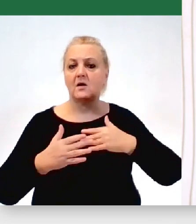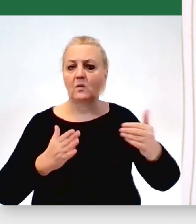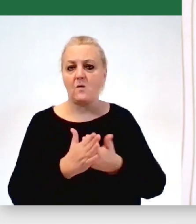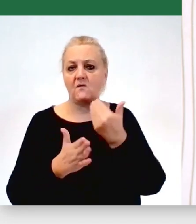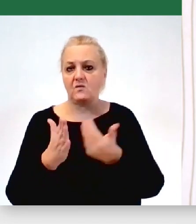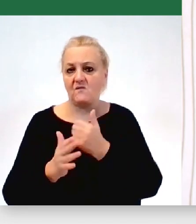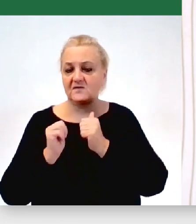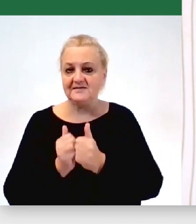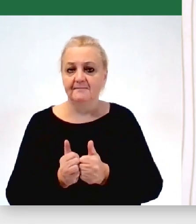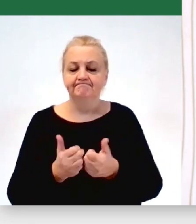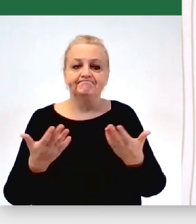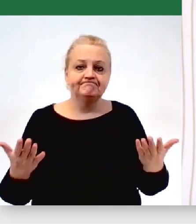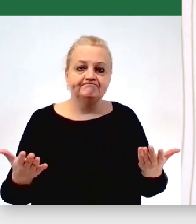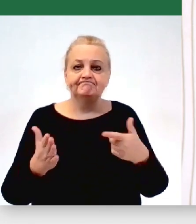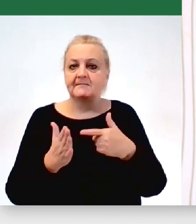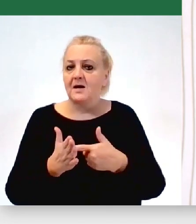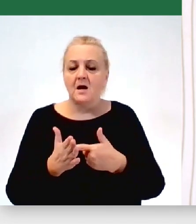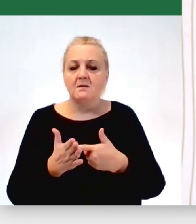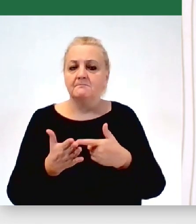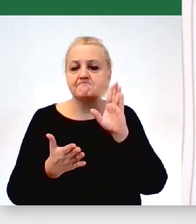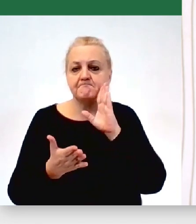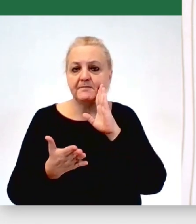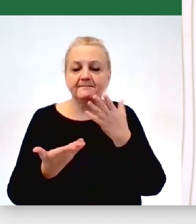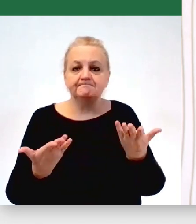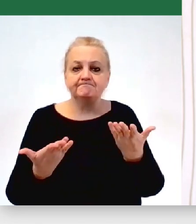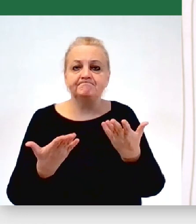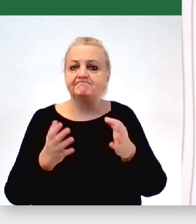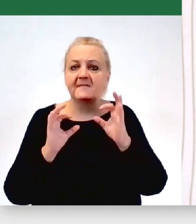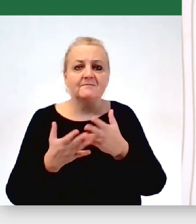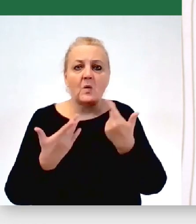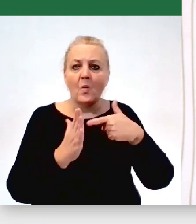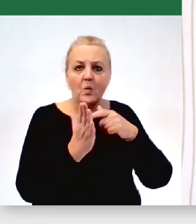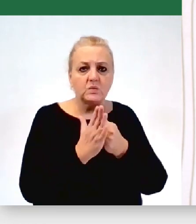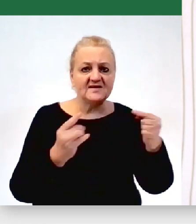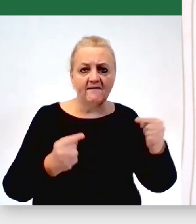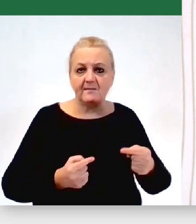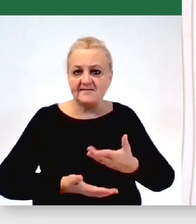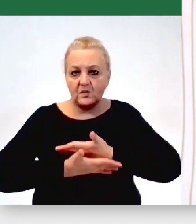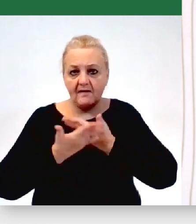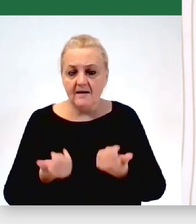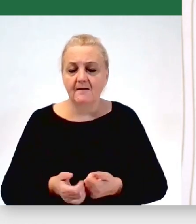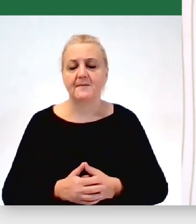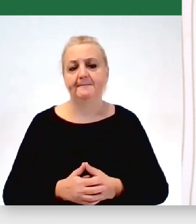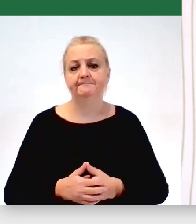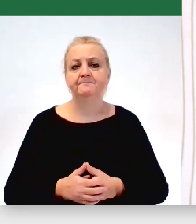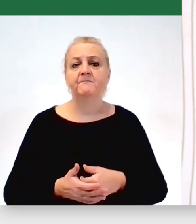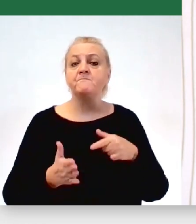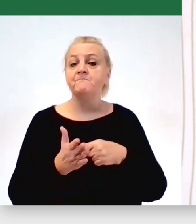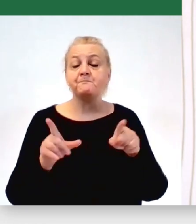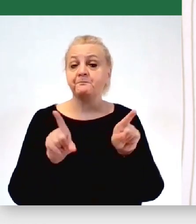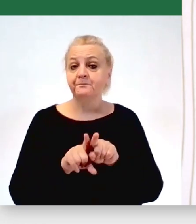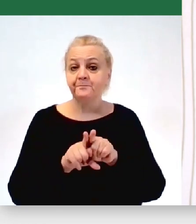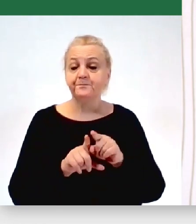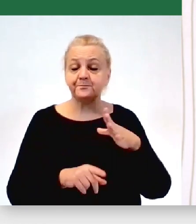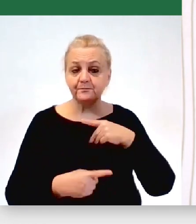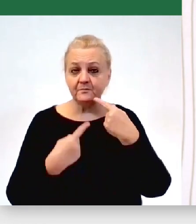które nie są w zupełności, nie odnajdują odzwierciedlenia w ustawie chociażby. I tak jak zostało